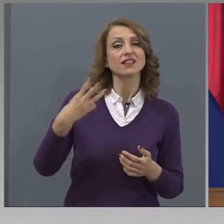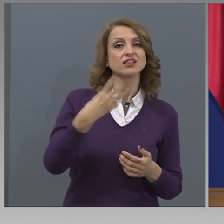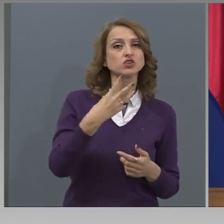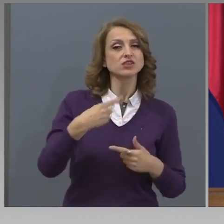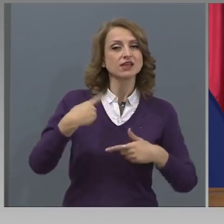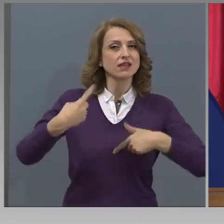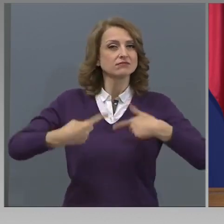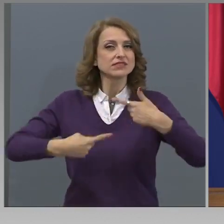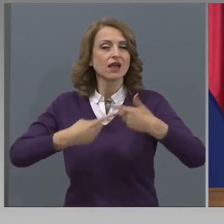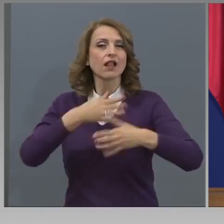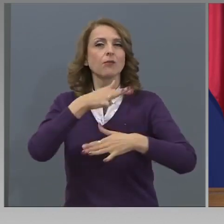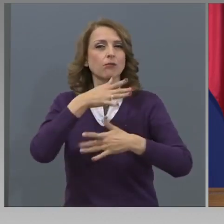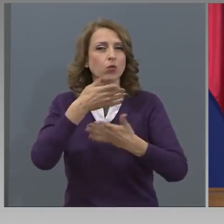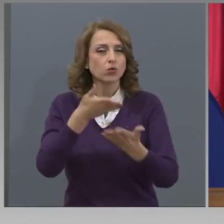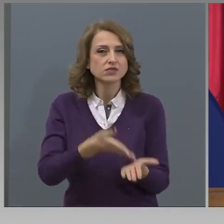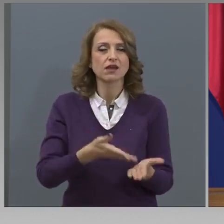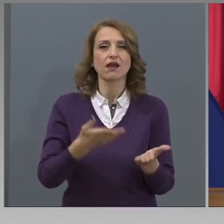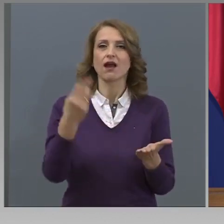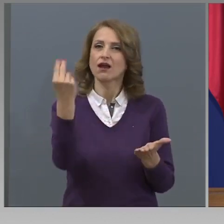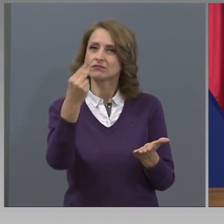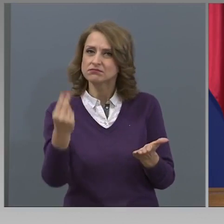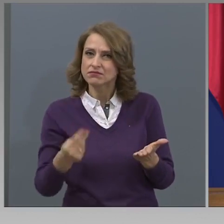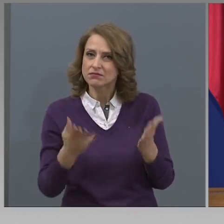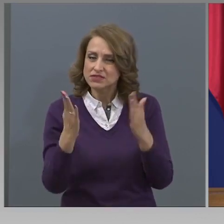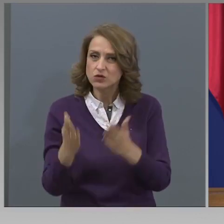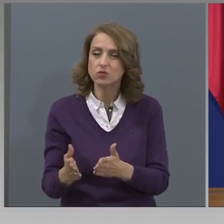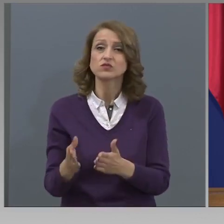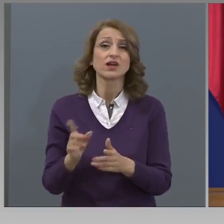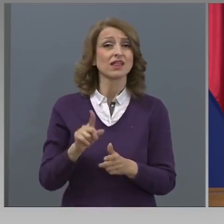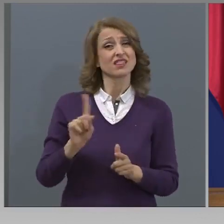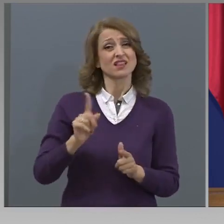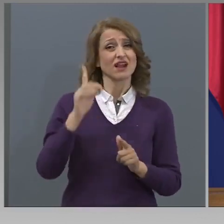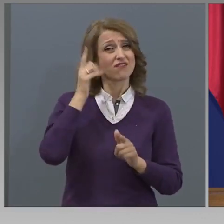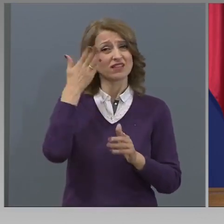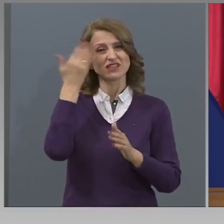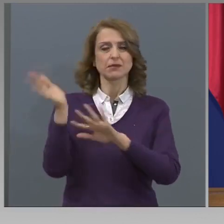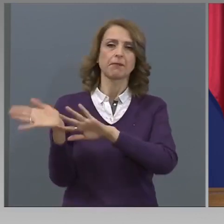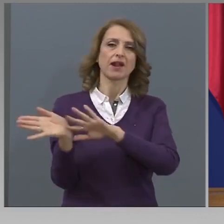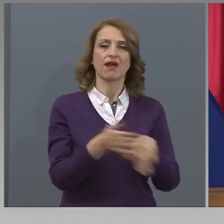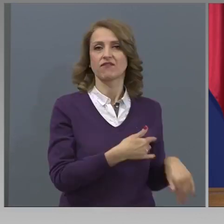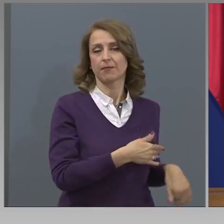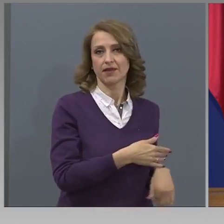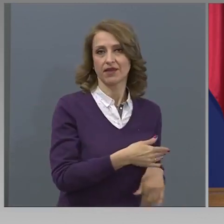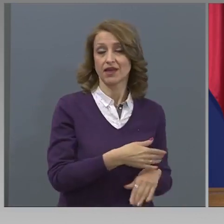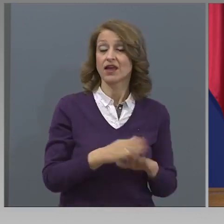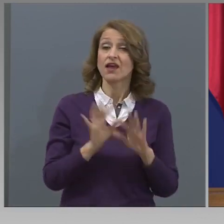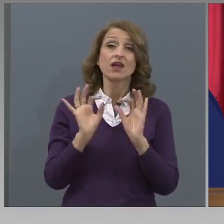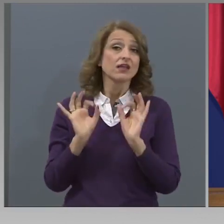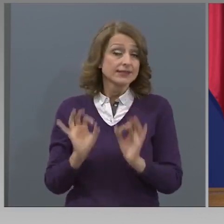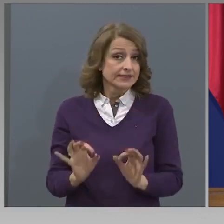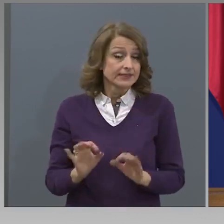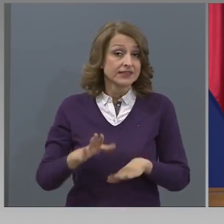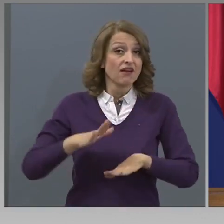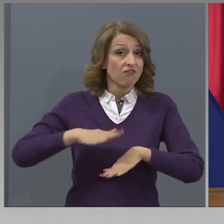естетическия цикъл, музика и изобразително изкуство. За това не трябва да ги забравяме тези предмети. Факт е, че в момента,